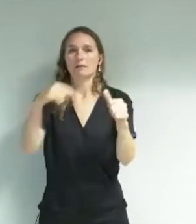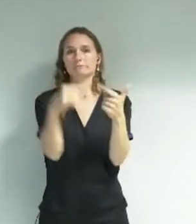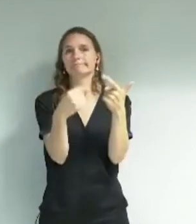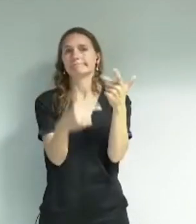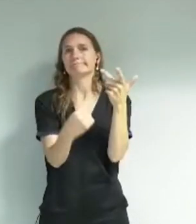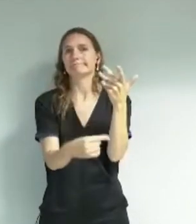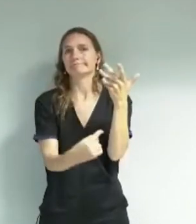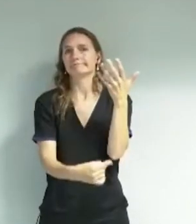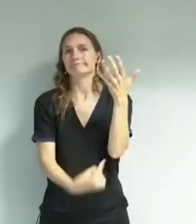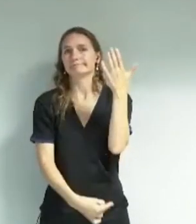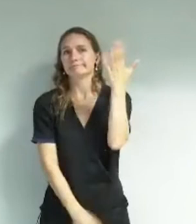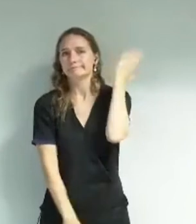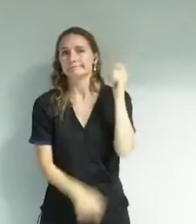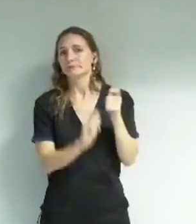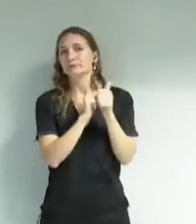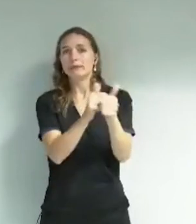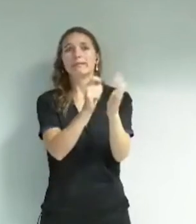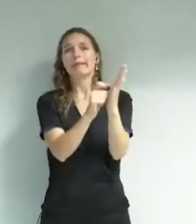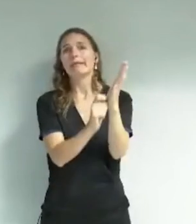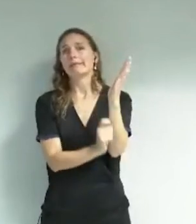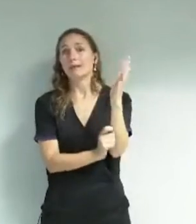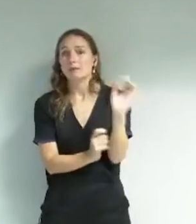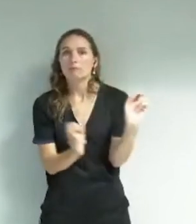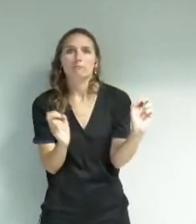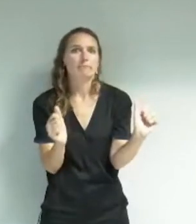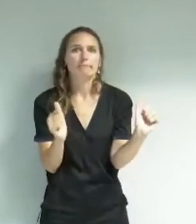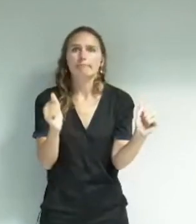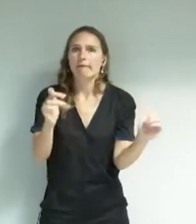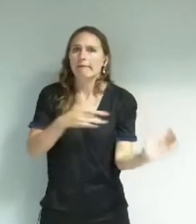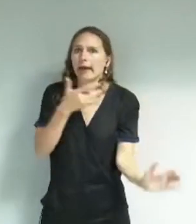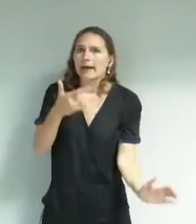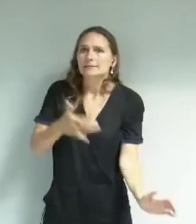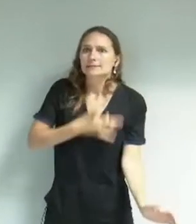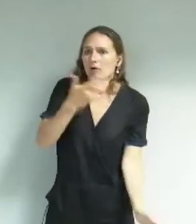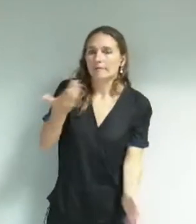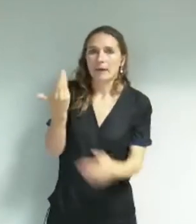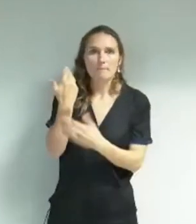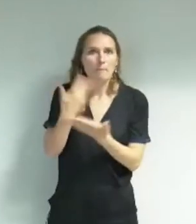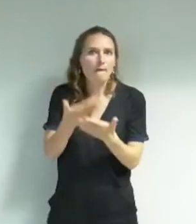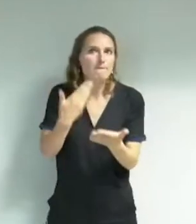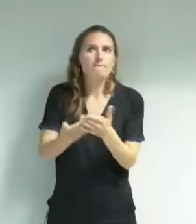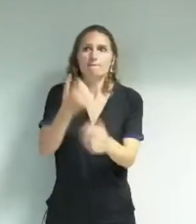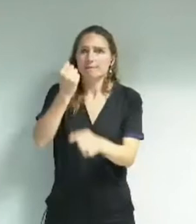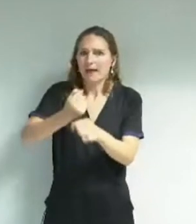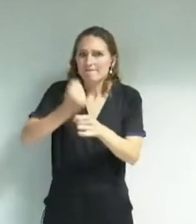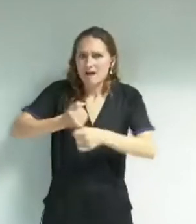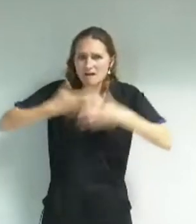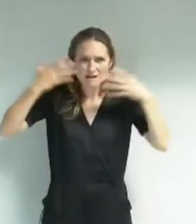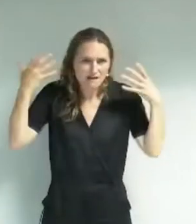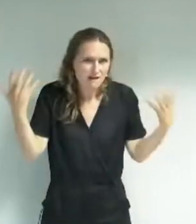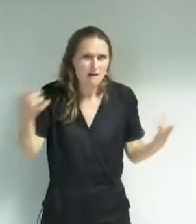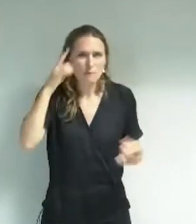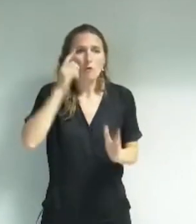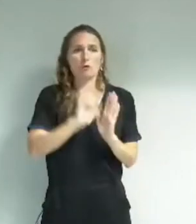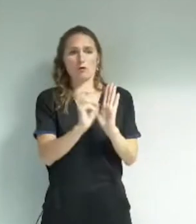chronologique est fort intéressante et reflète le travail immense réalisé pour faire de Grenoble la ville de la culture